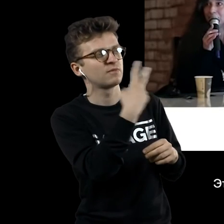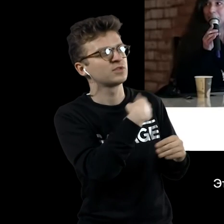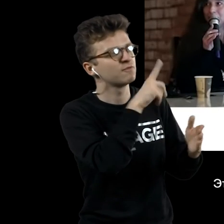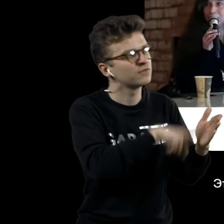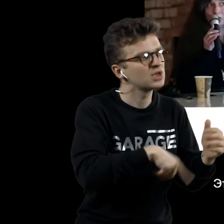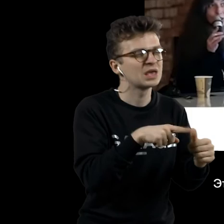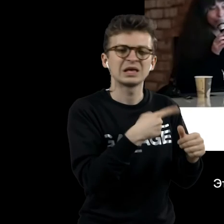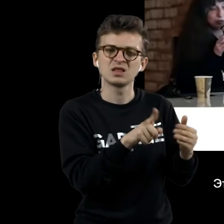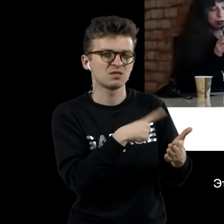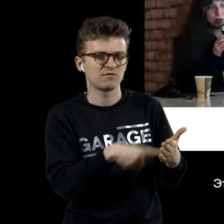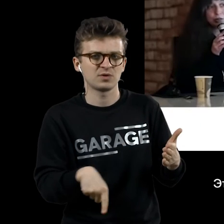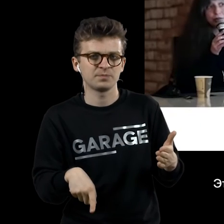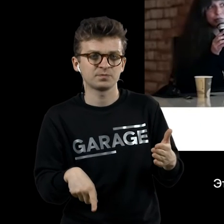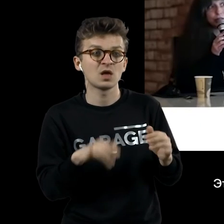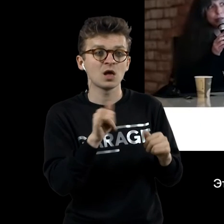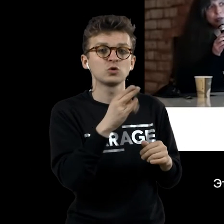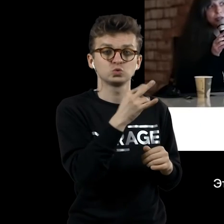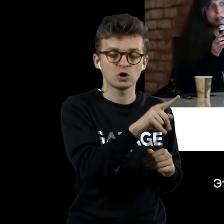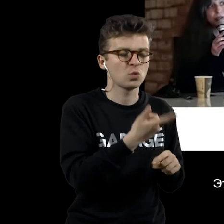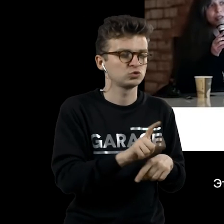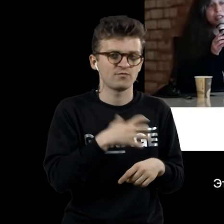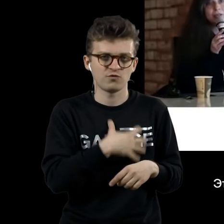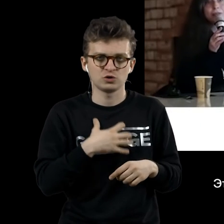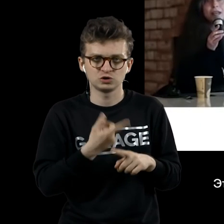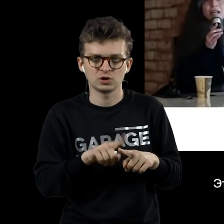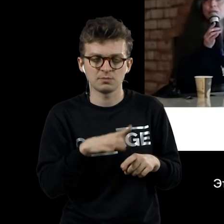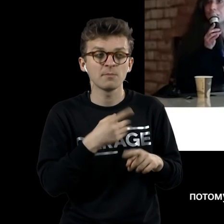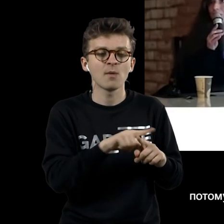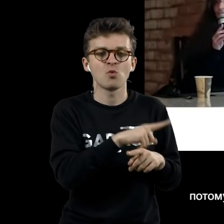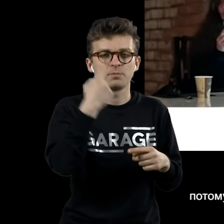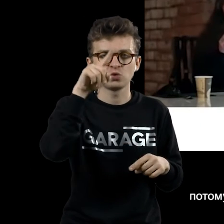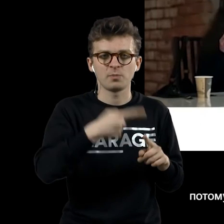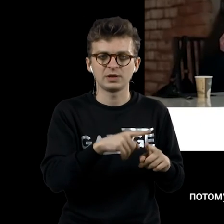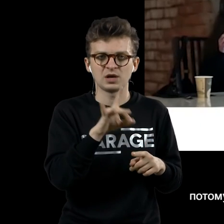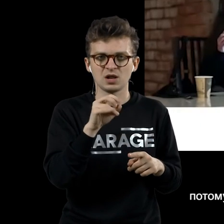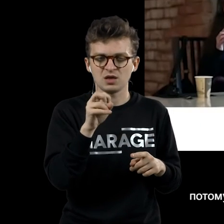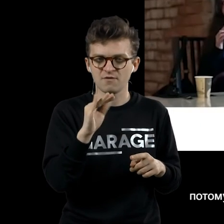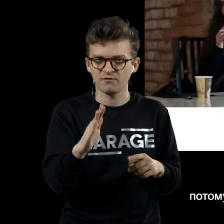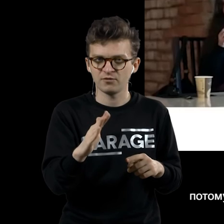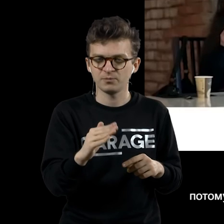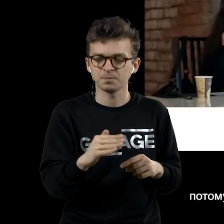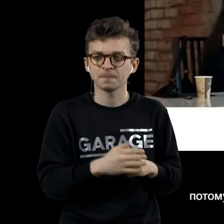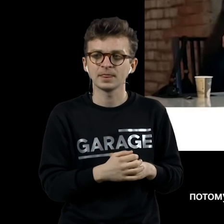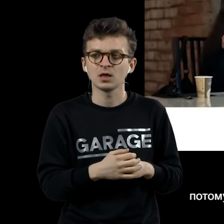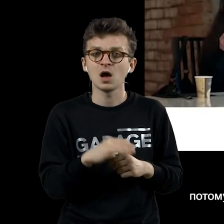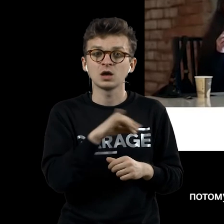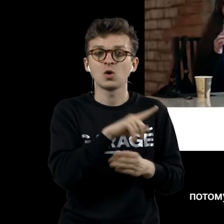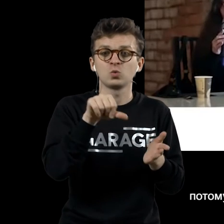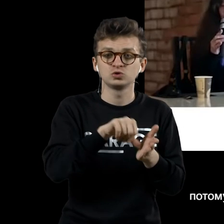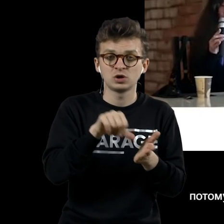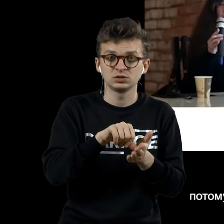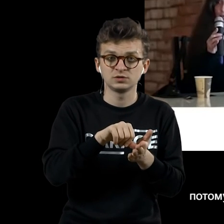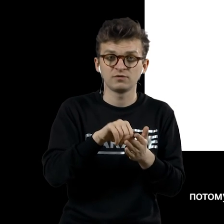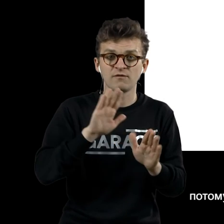То есть вот эта тема оптической иллюзии для него была очень важна. Он придумывает эти роторельефы. Он участвует в сюрреалистических выставках, потому что вроде бы он